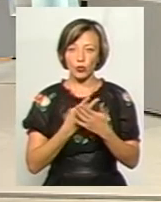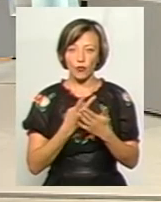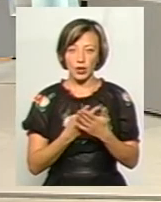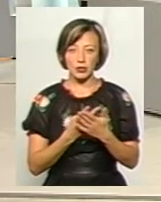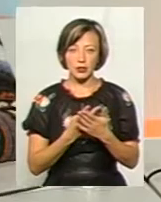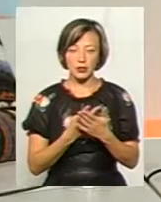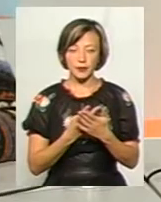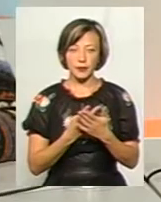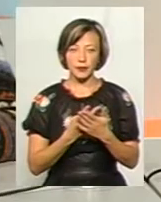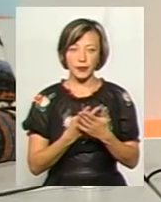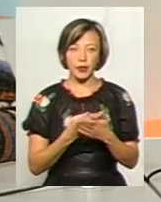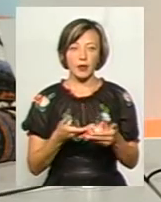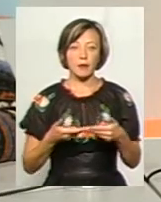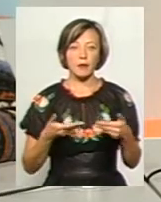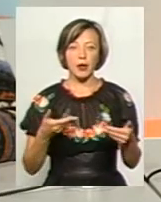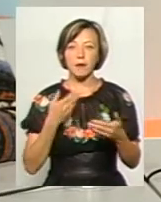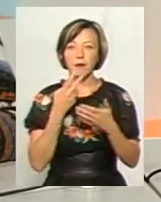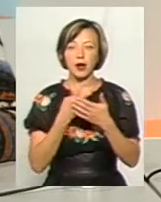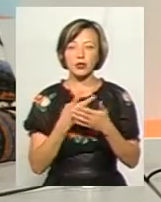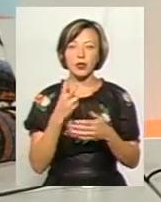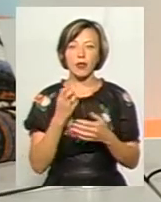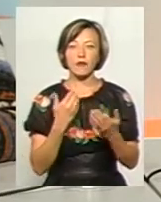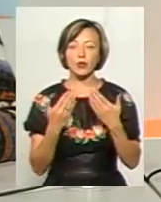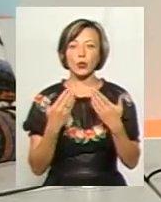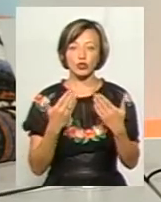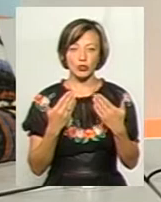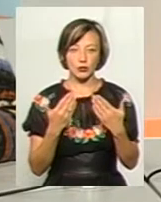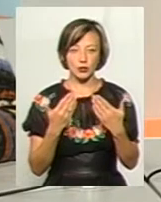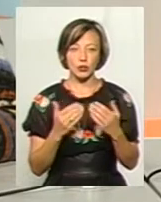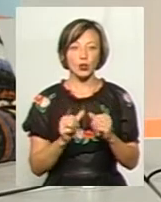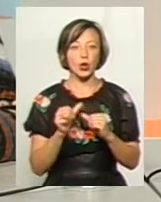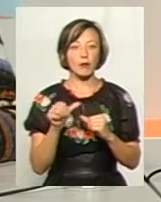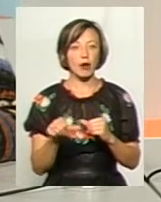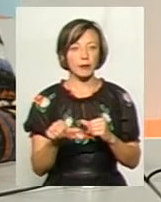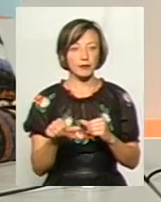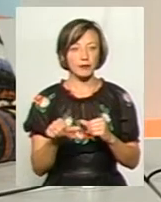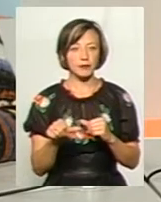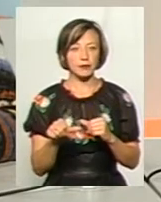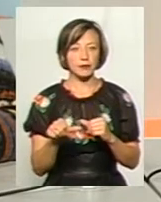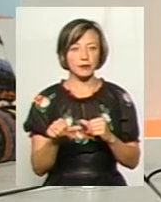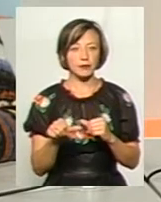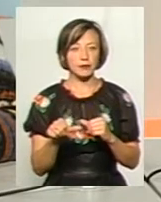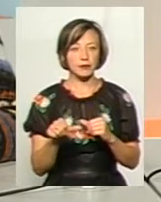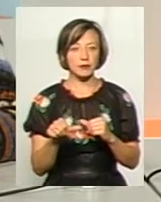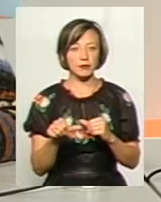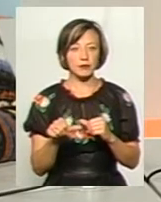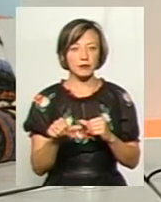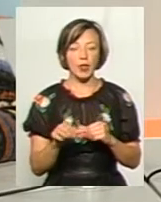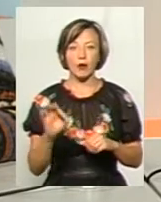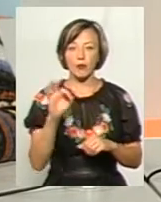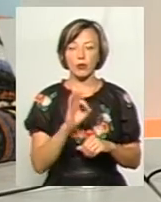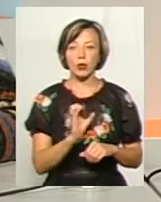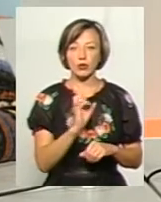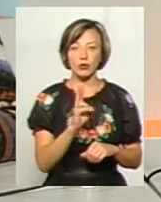ми бачимо на відношенні, тобто як це побачить, на відношенні, зокрема, я буду говорити про Сковороду,